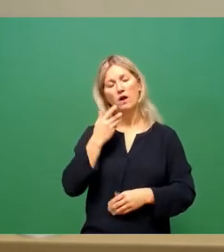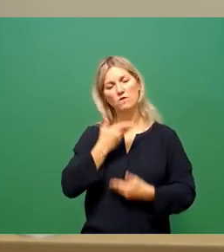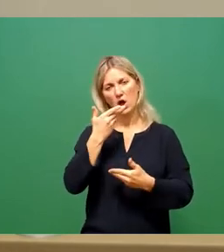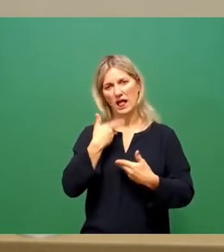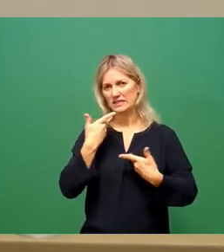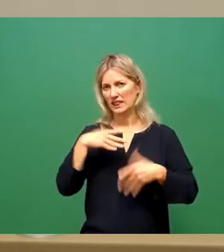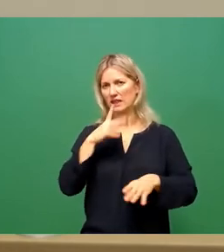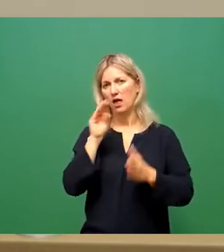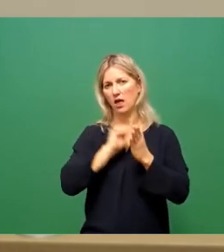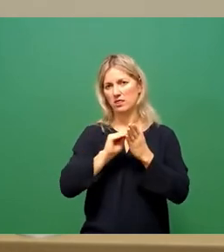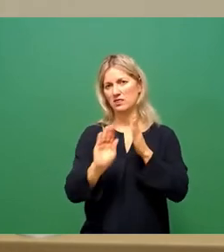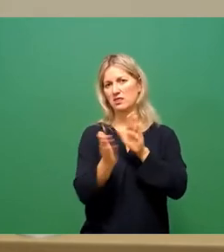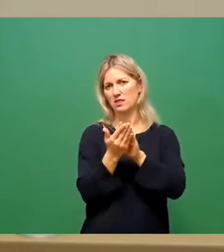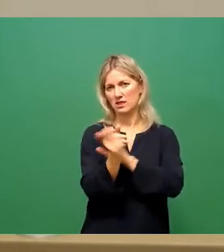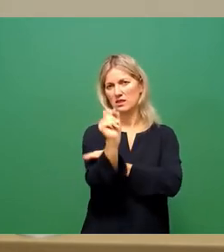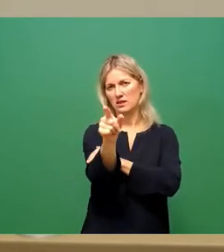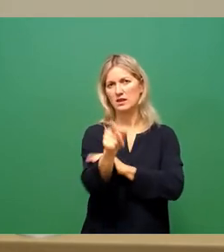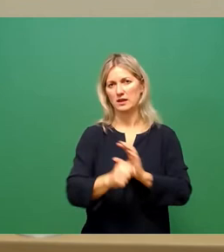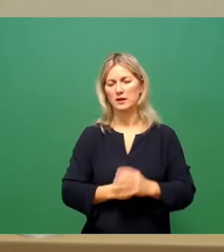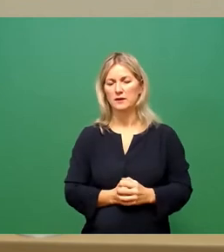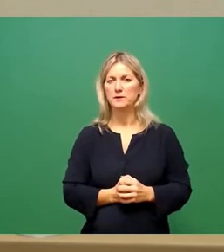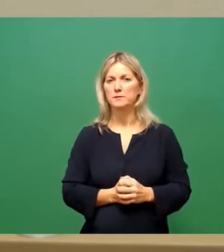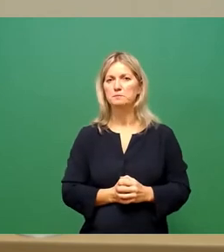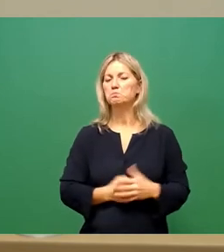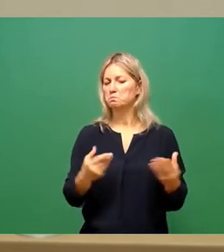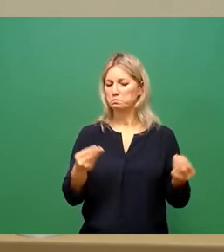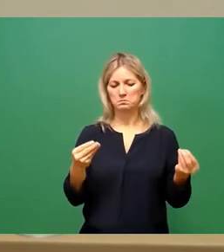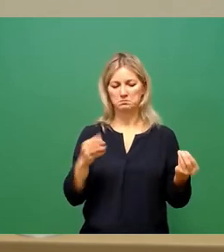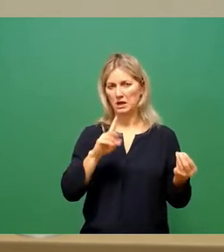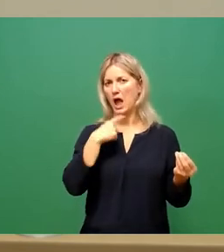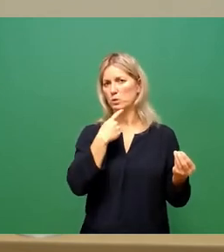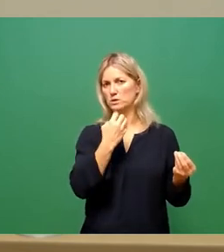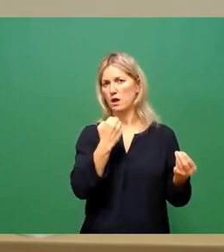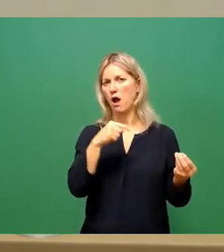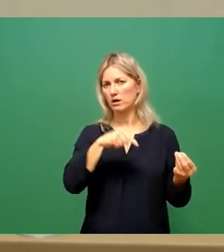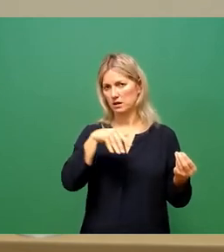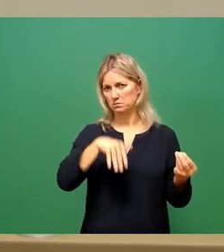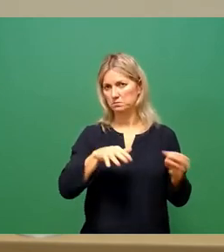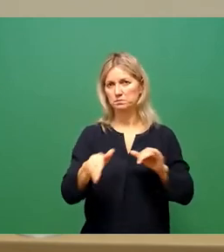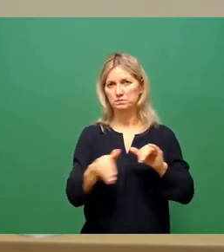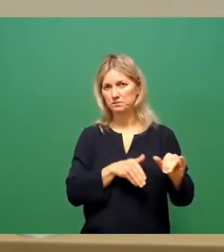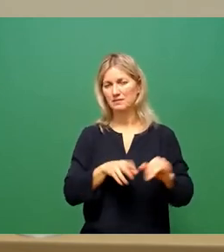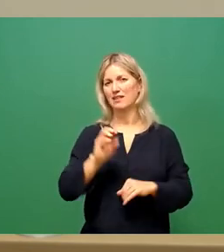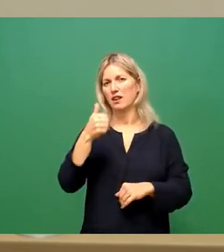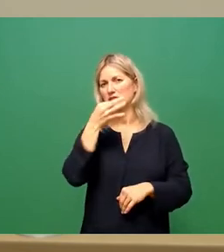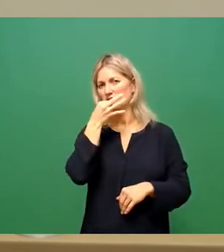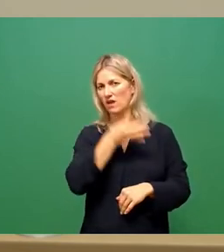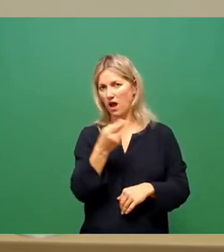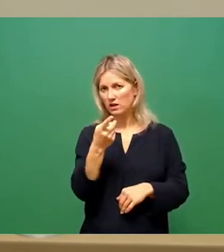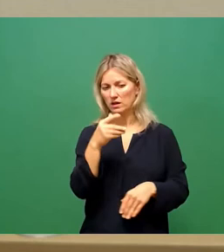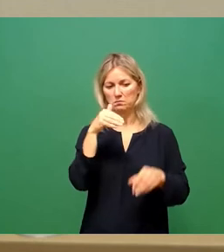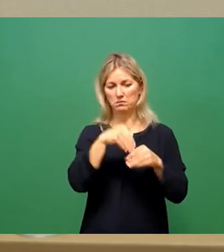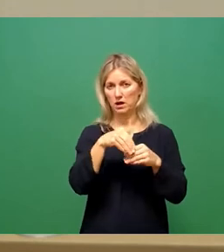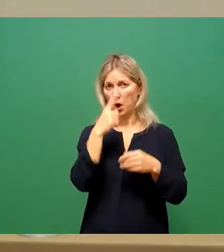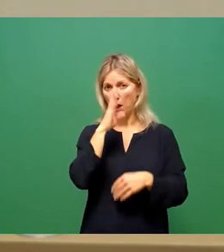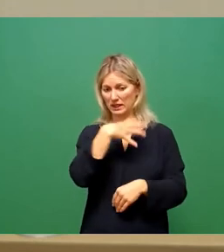beigefügt. Die ist, denke ich, auch ausschlussreich. Dann war Ihre erste Unterfrage ja die, ob Dresden absehbarer